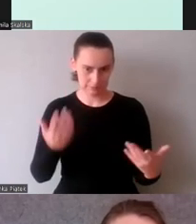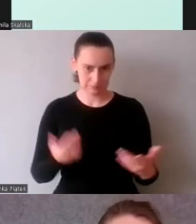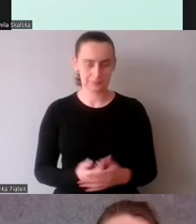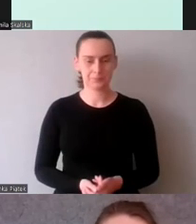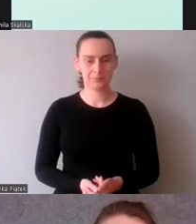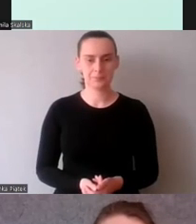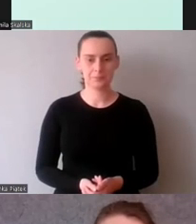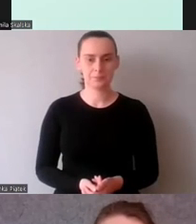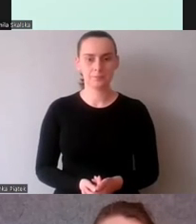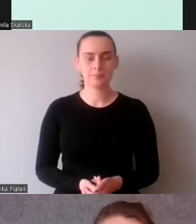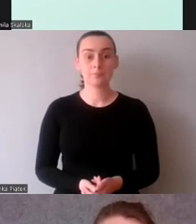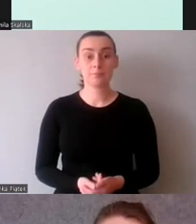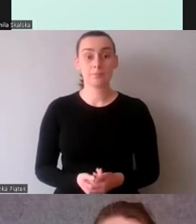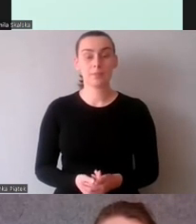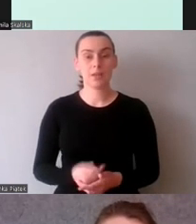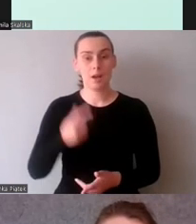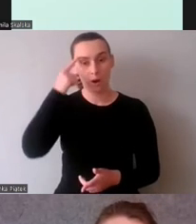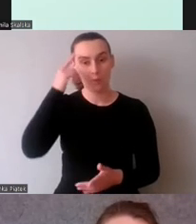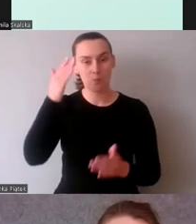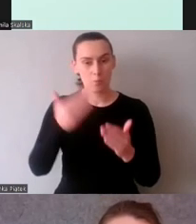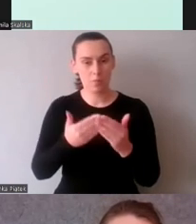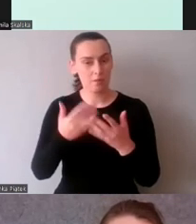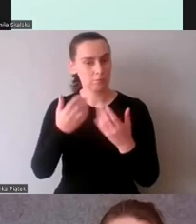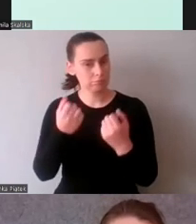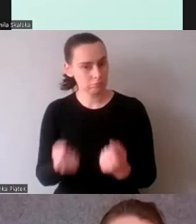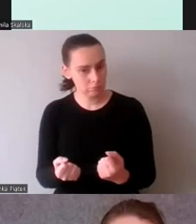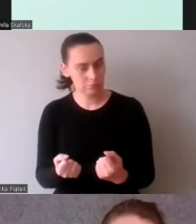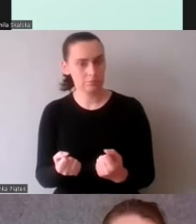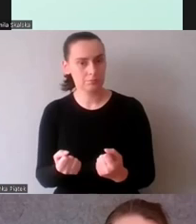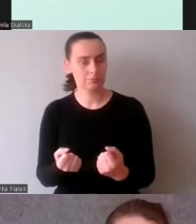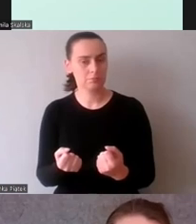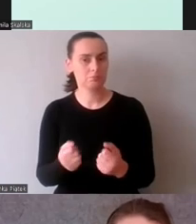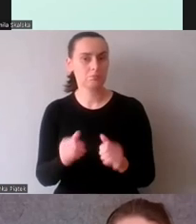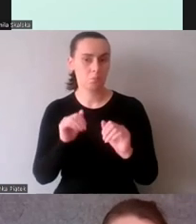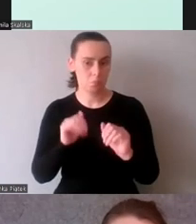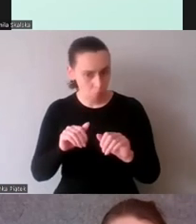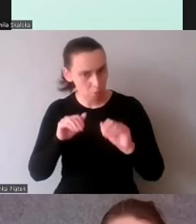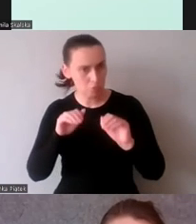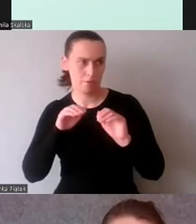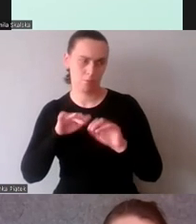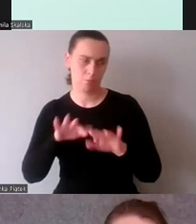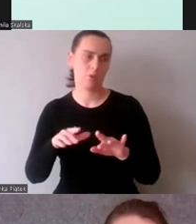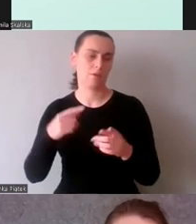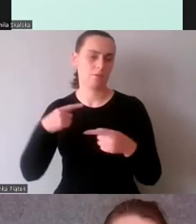Obciążenie poznawcze może wpływać na ten proces,